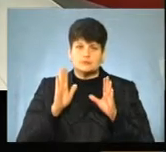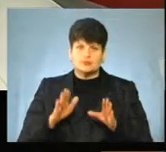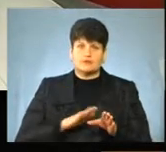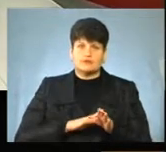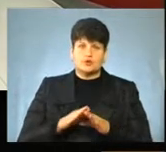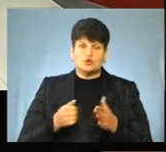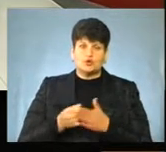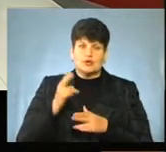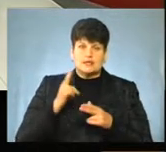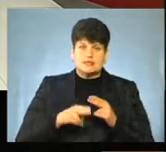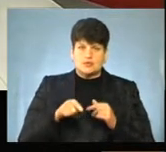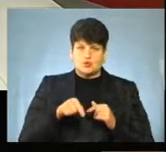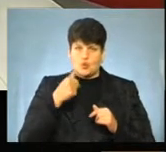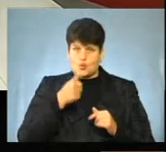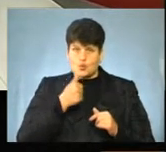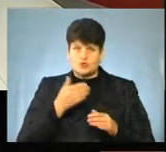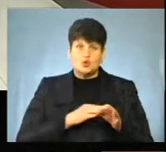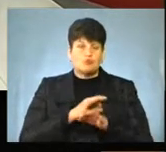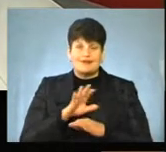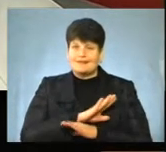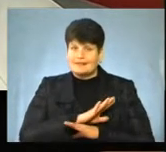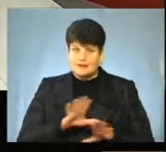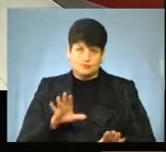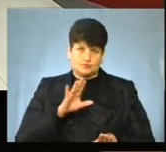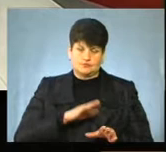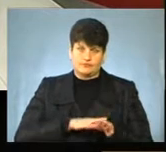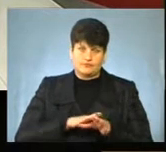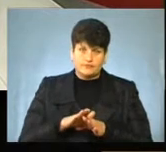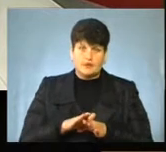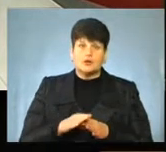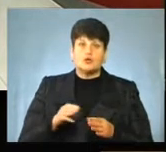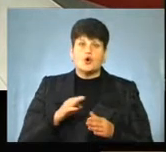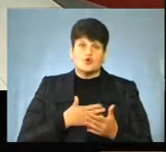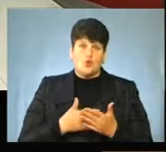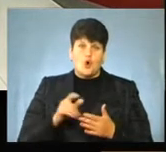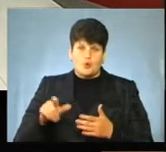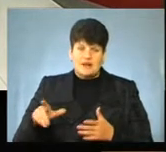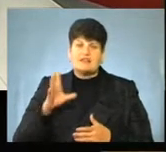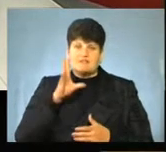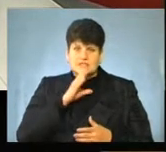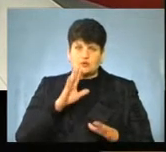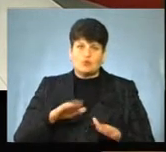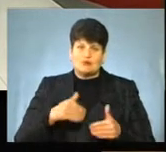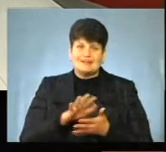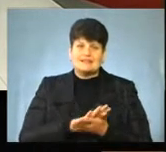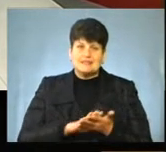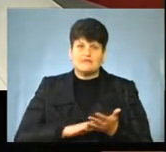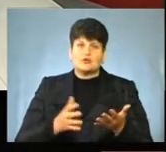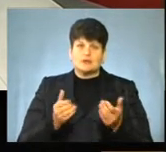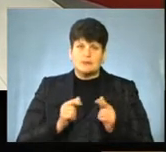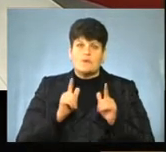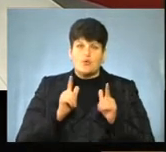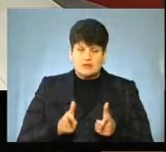реалізовані до кінця поточного року. Якщо проєкти не будуть реалізовані, то громади встигнуть подати заявки і отримати